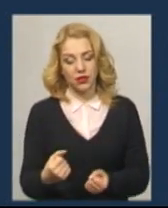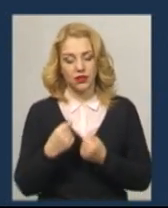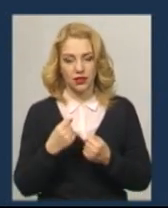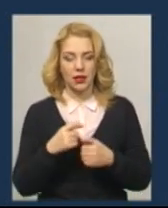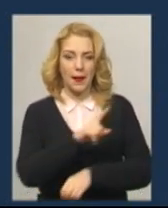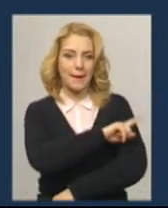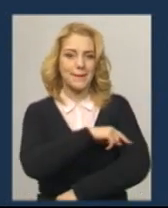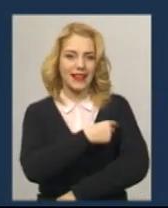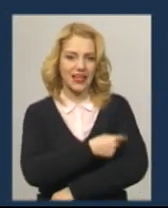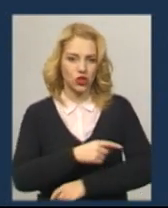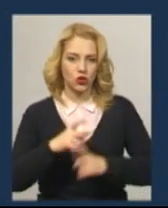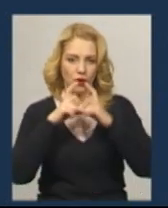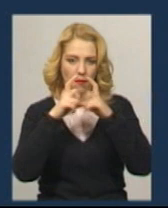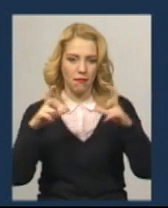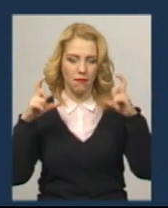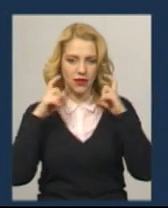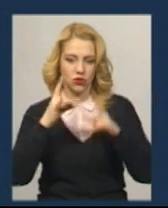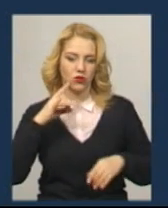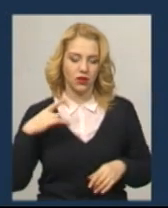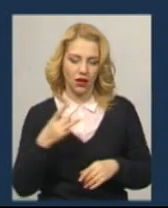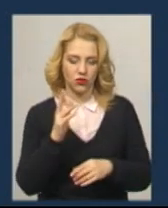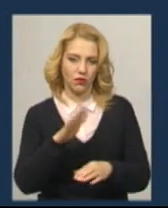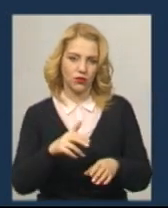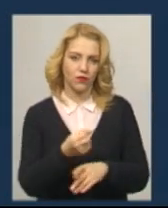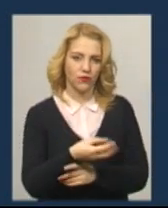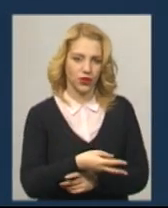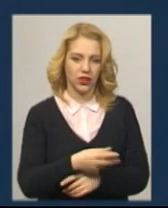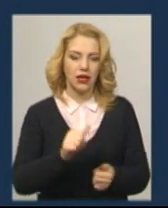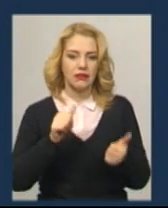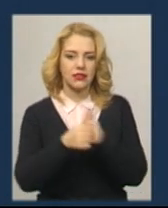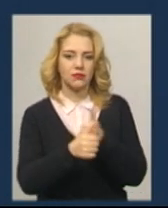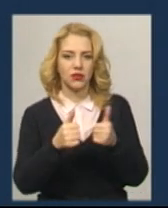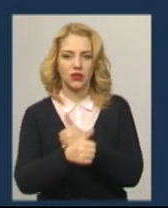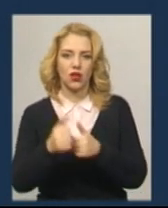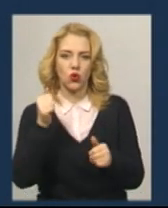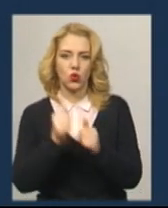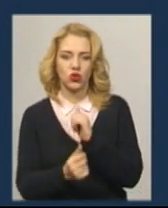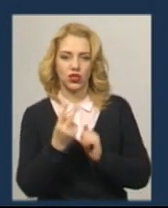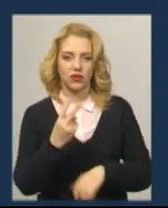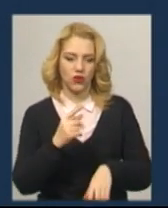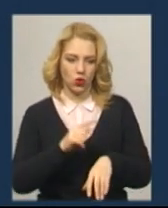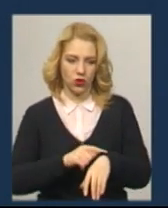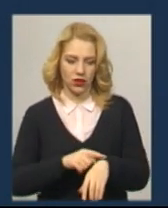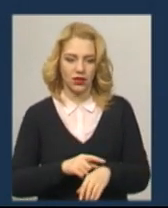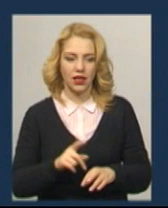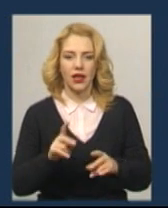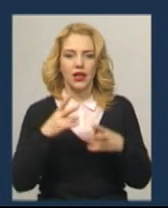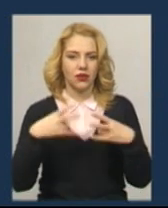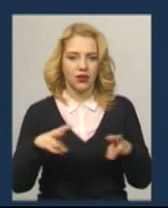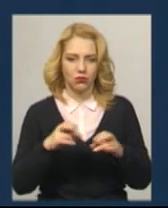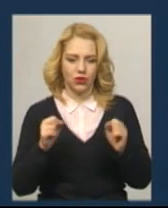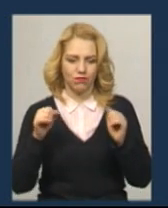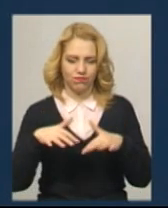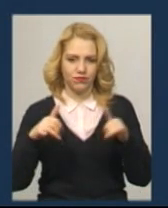найкраще разову, яку можна після використання викинути. Змінюйте її кожні дві години. Уникайте місць великого скупчення людей.